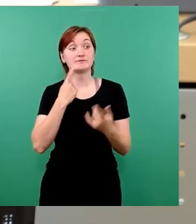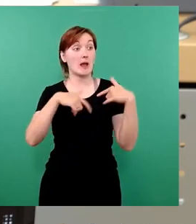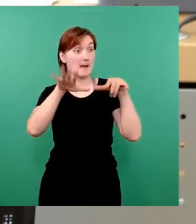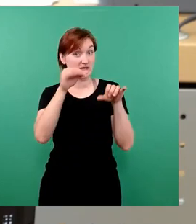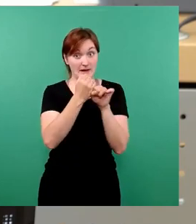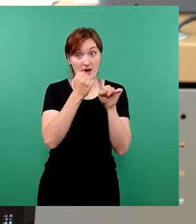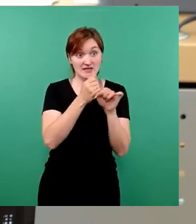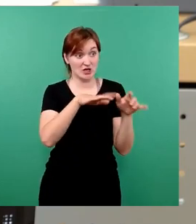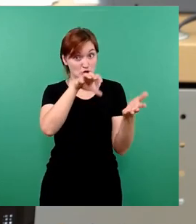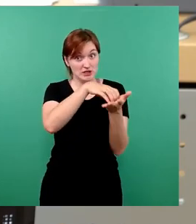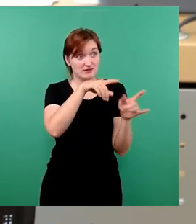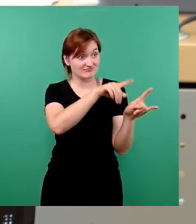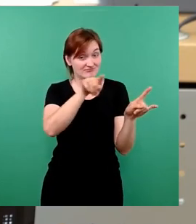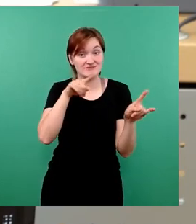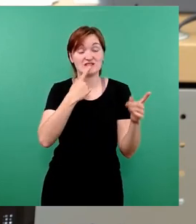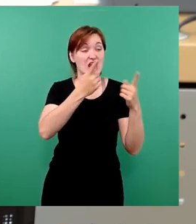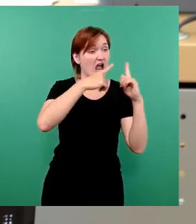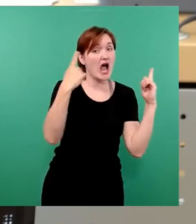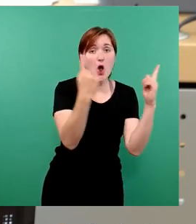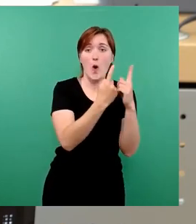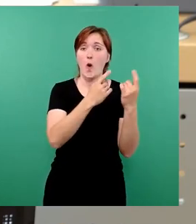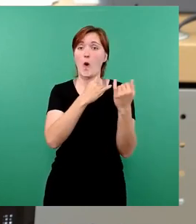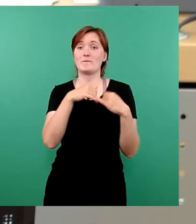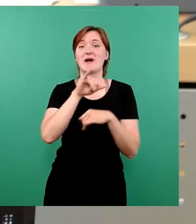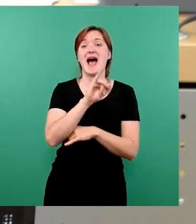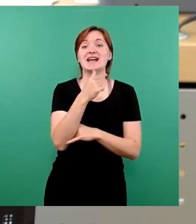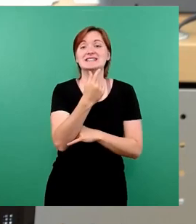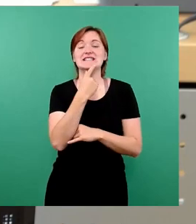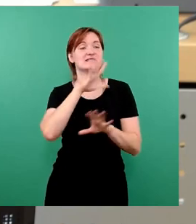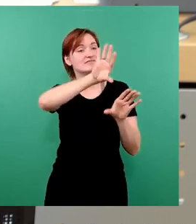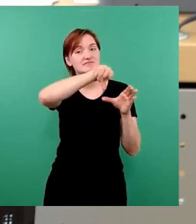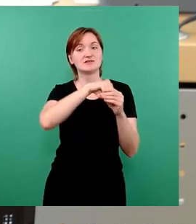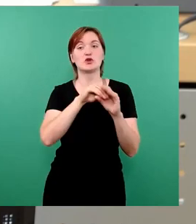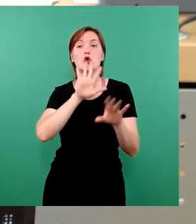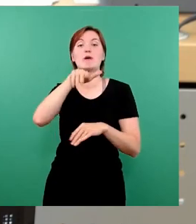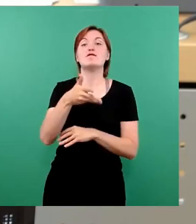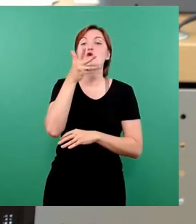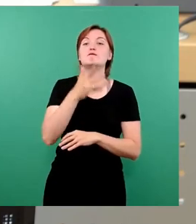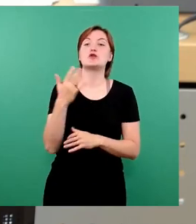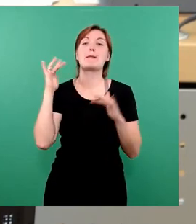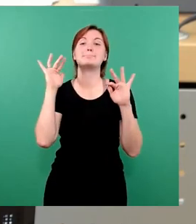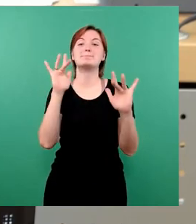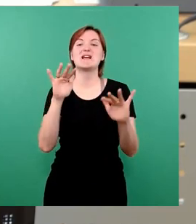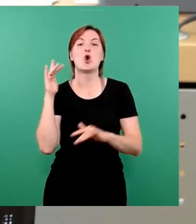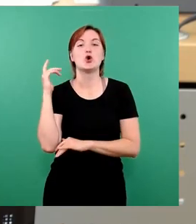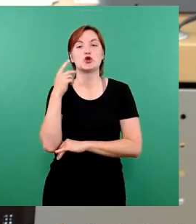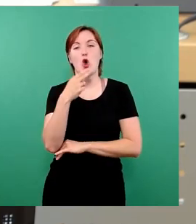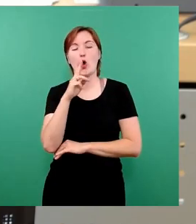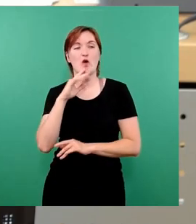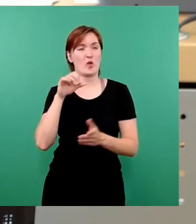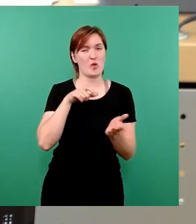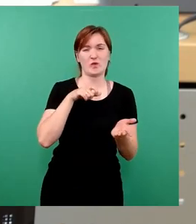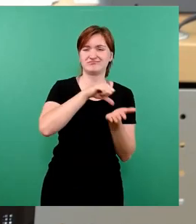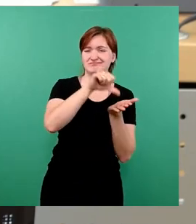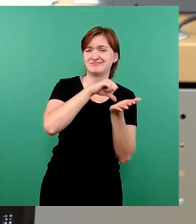Mit Kosten für Räume, IT und so weiter inkludiert, sind es jährlich mehr als 500 Millionen Euro. Die Kernverwaltung hat fast 500